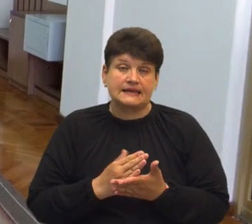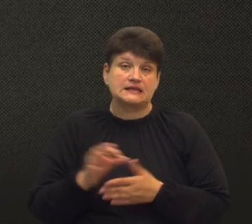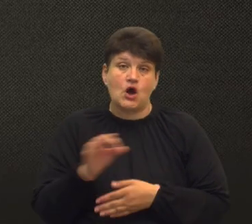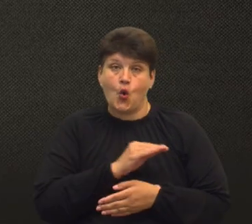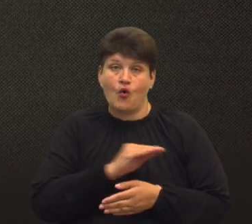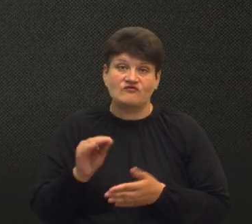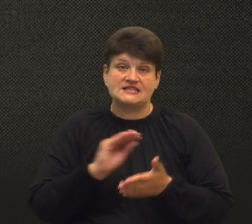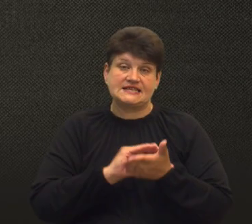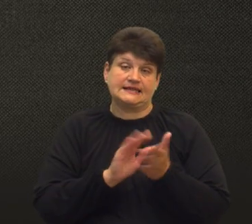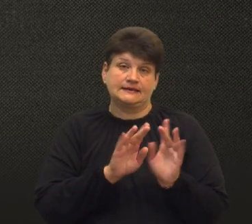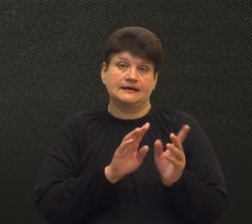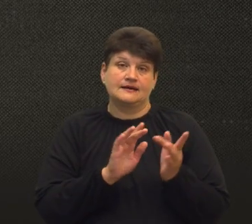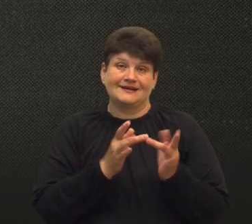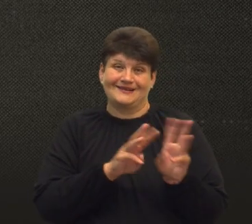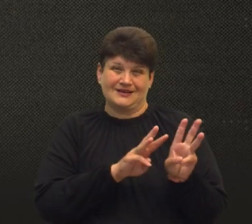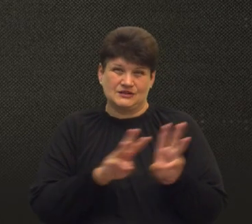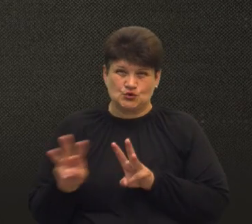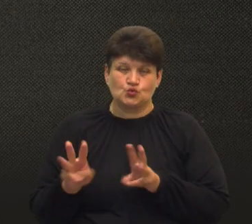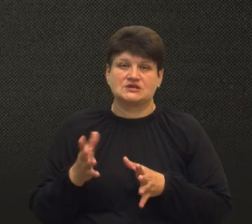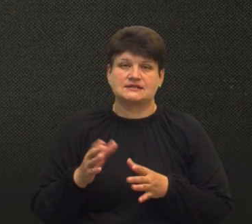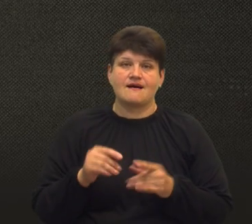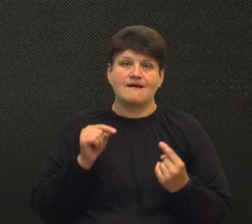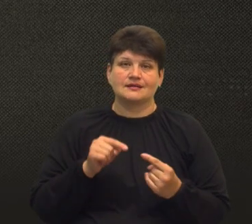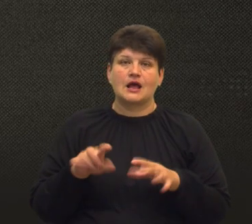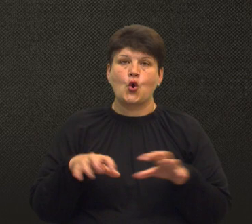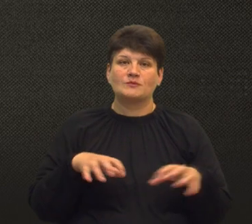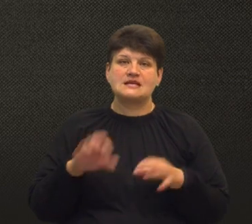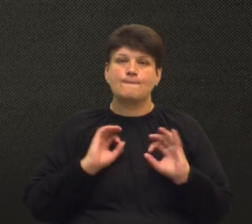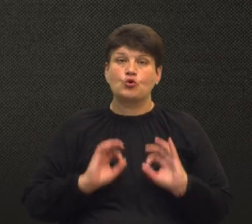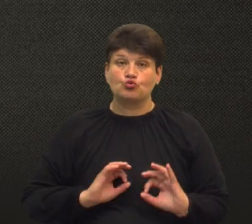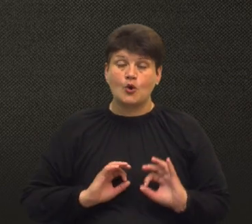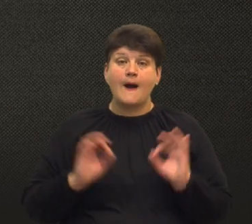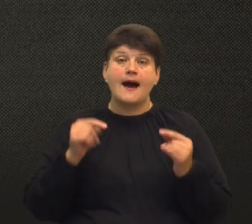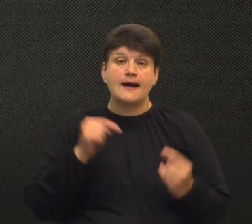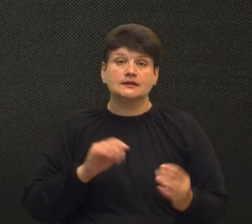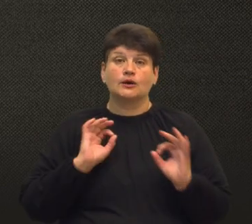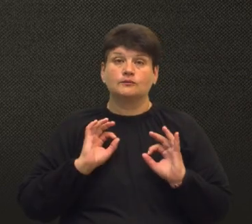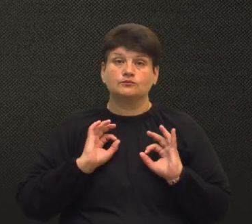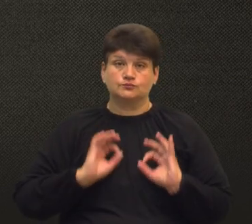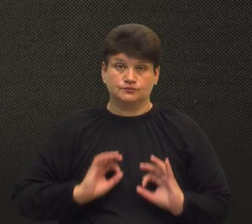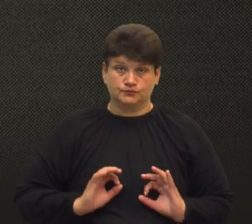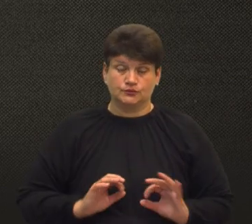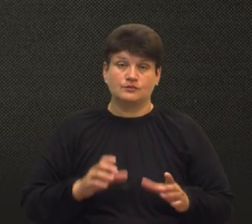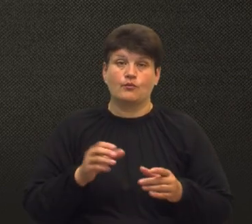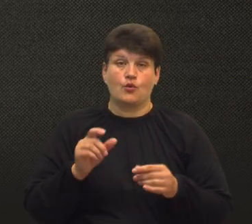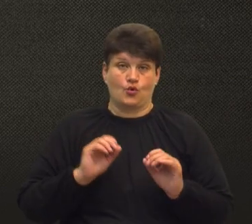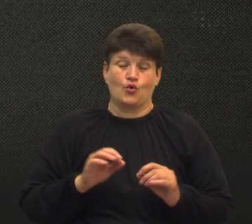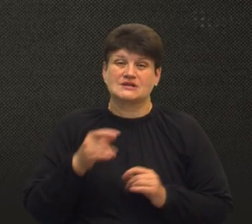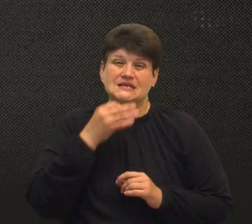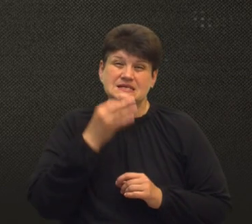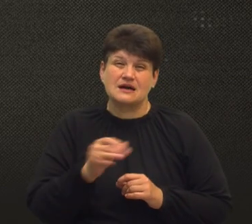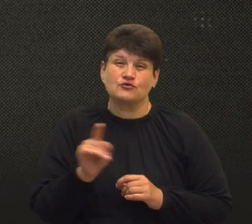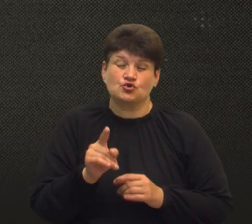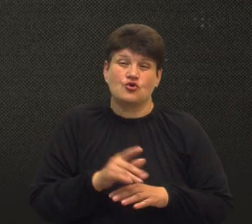антикорупційного бюро та спеціалізований антикорупційної прокуратури. Прокурор антикорупційної прокуратури Артем Стельмах розповів Суспільному, що